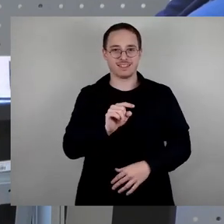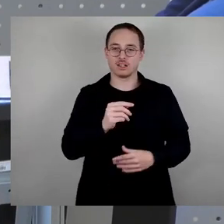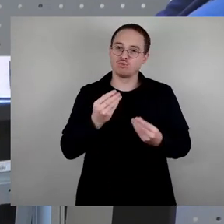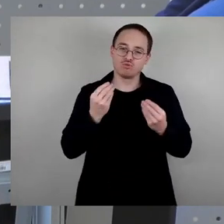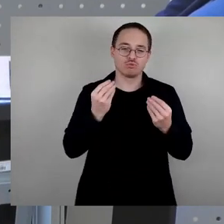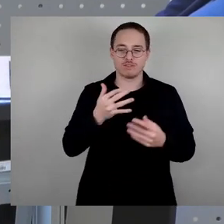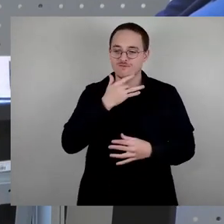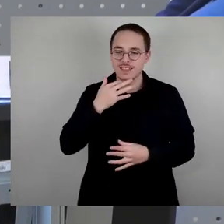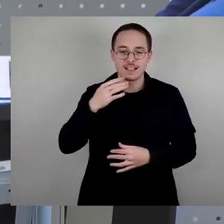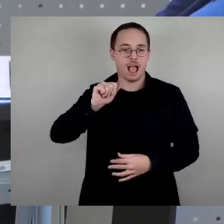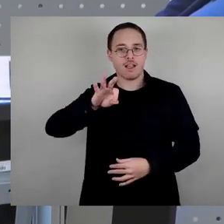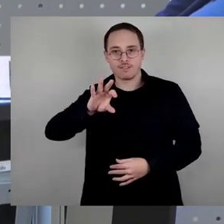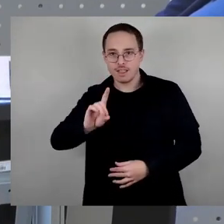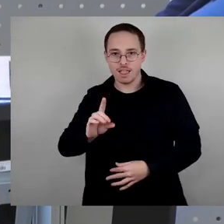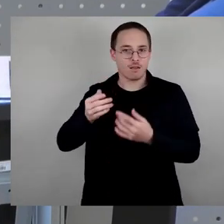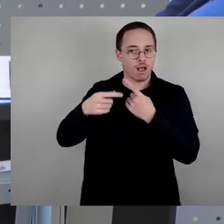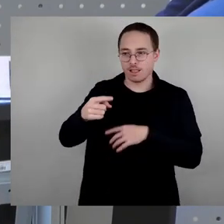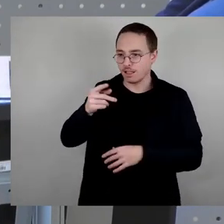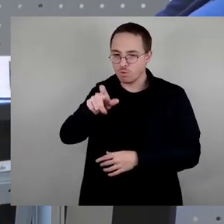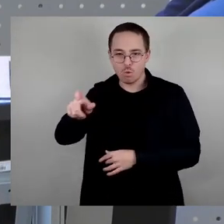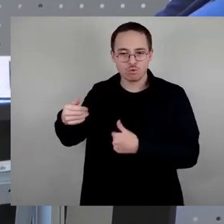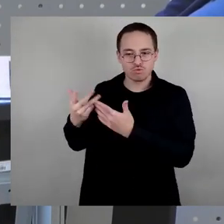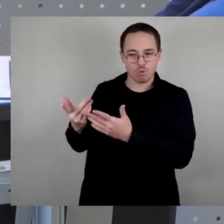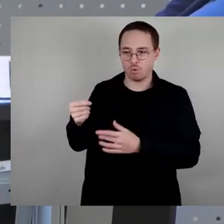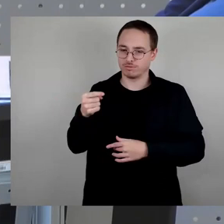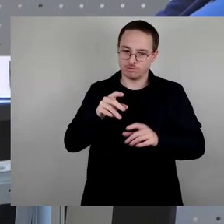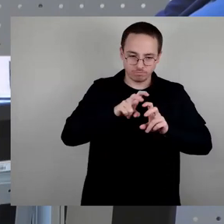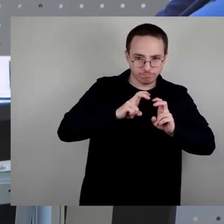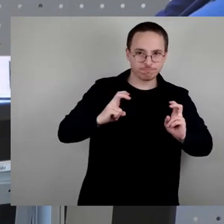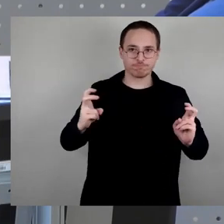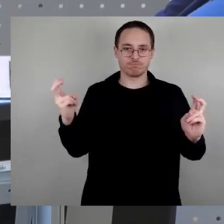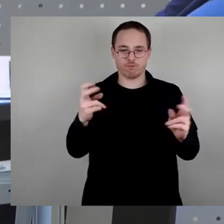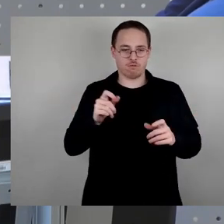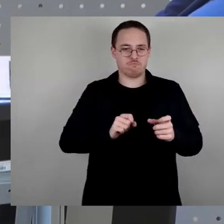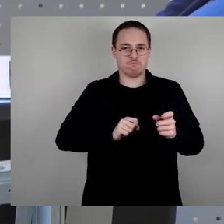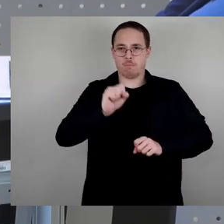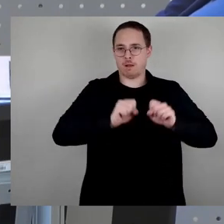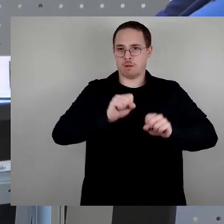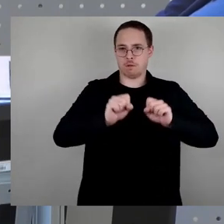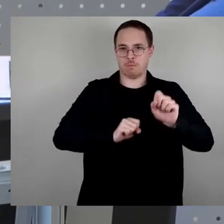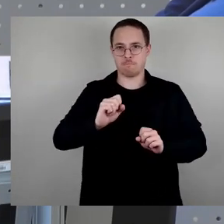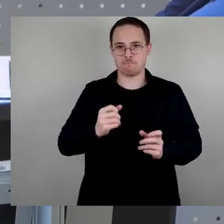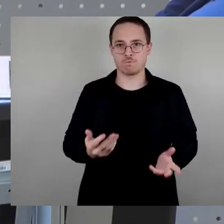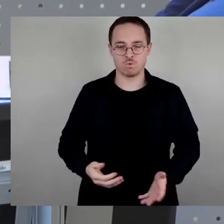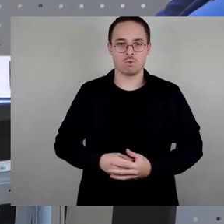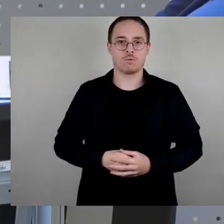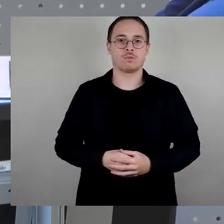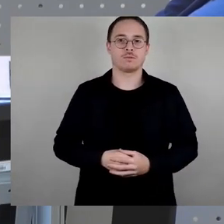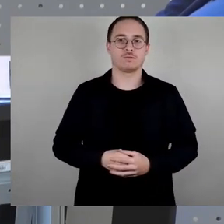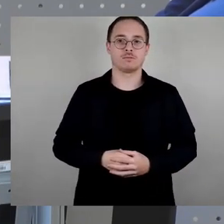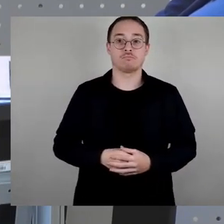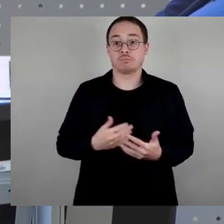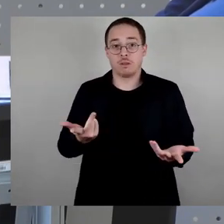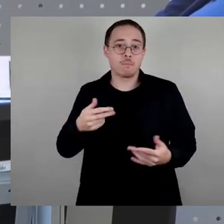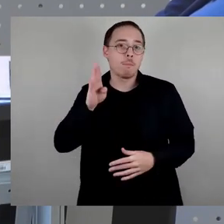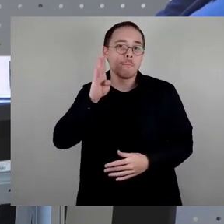Praktisch bei so viel Scheiße. Die braunen Gedenker wollen jetzt würdig gedenken. Ja, versucht's doch